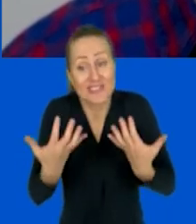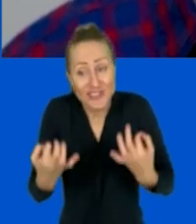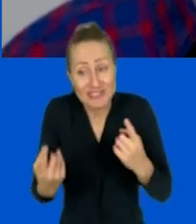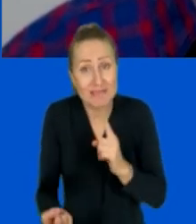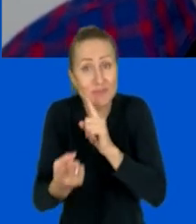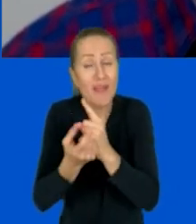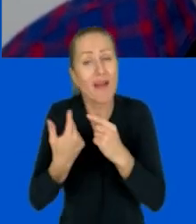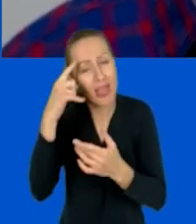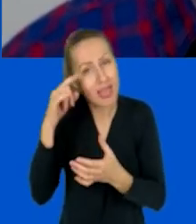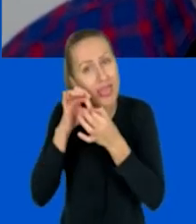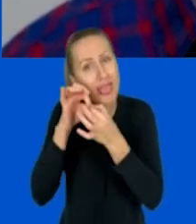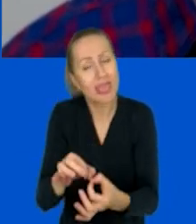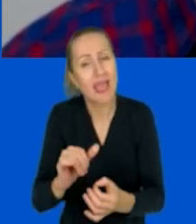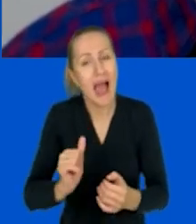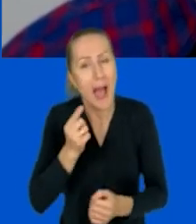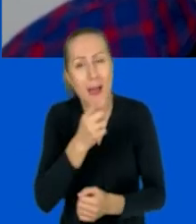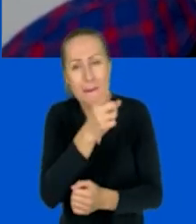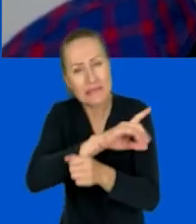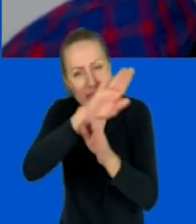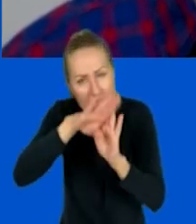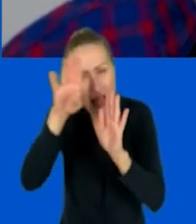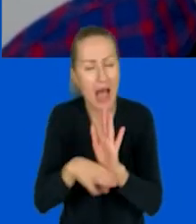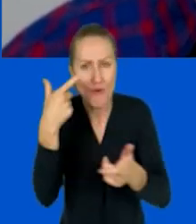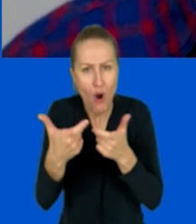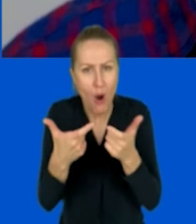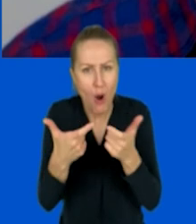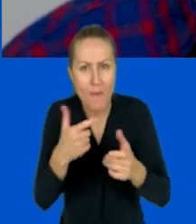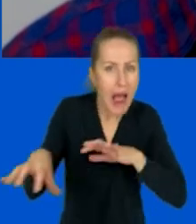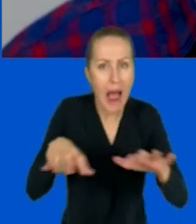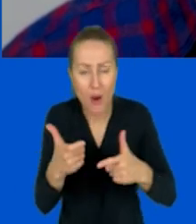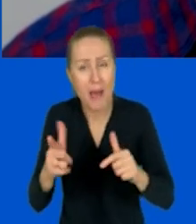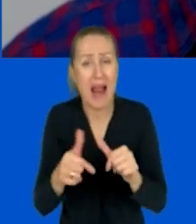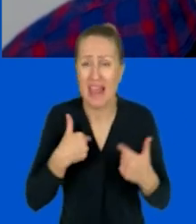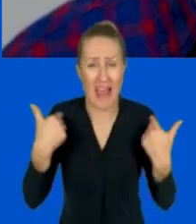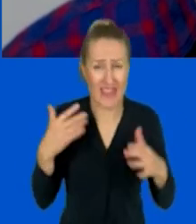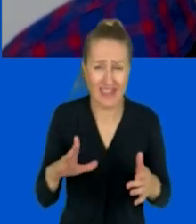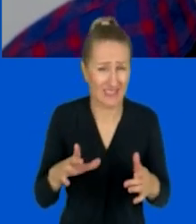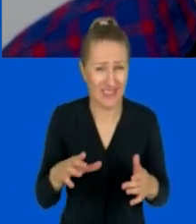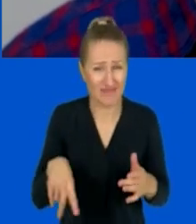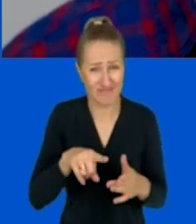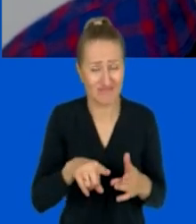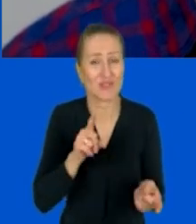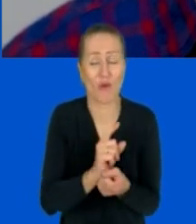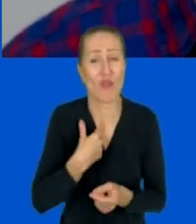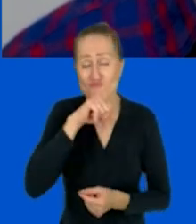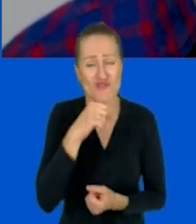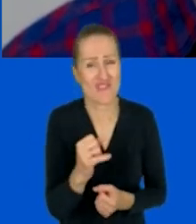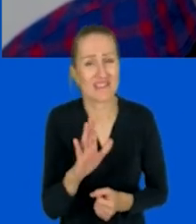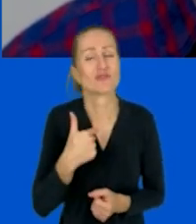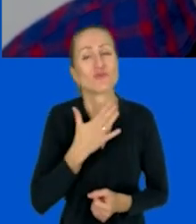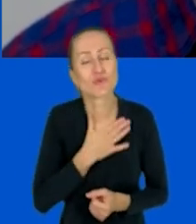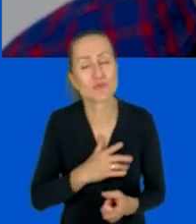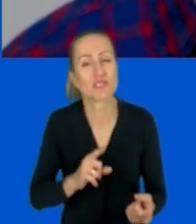spotkanie tak poprowadzić, żebyście cały czas mieli coś do robienia. Natomiast nie jestem też fanką takich spotkań. To znaczy, lubię, jak jest